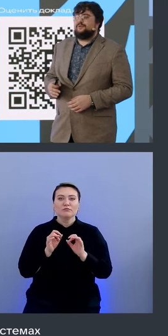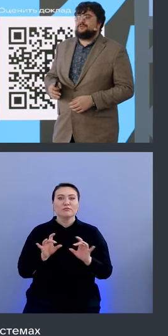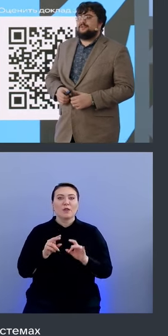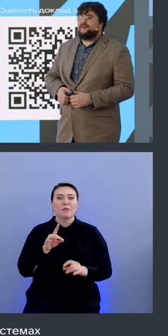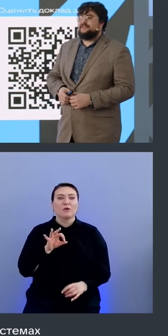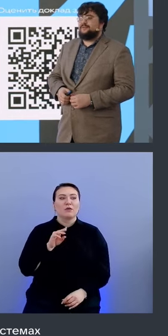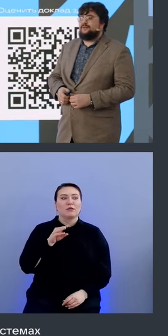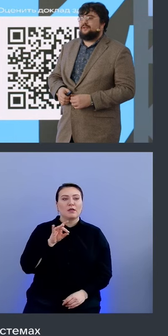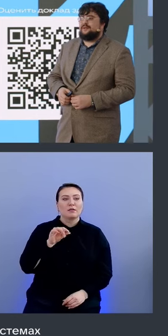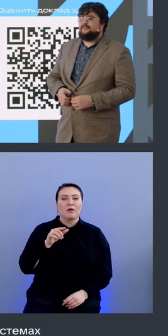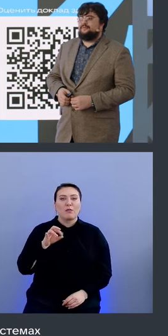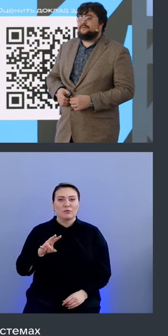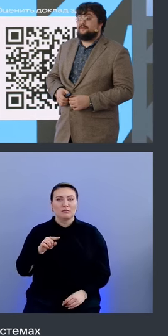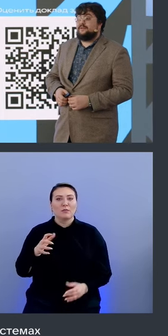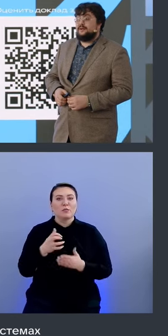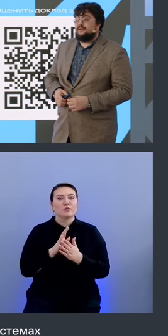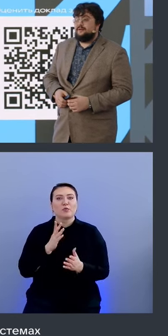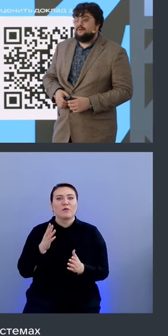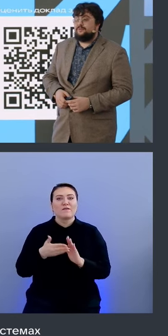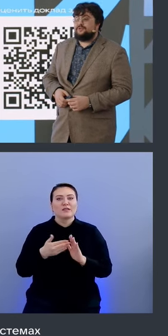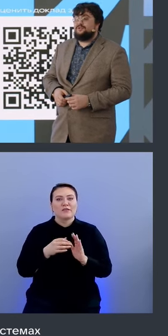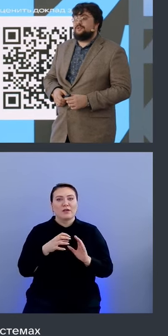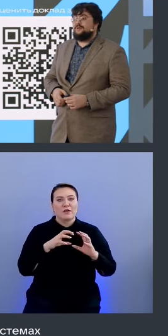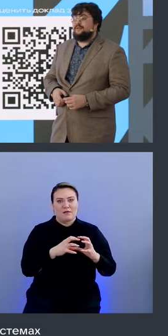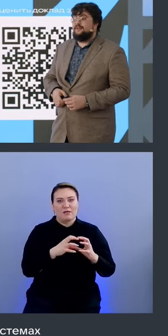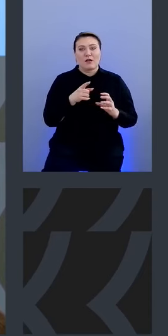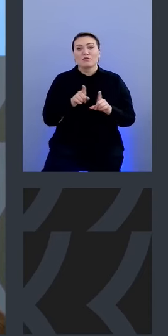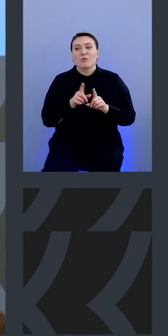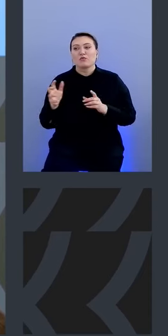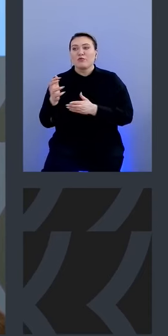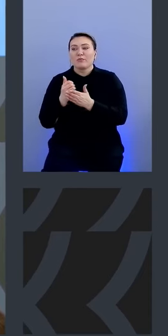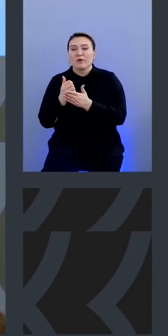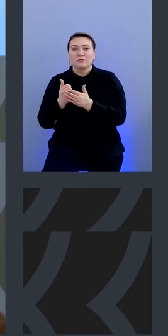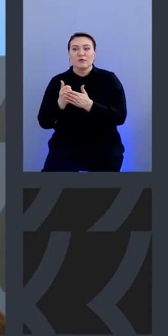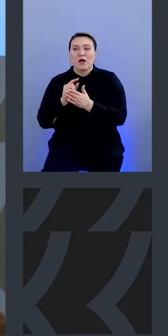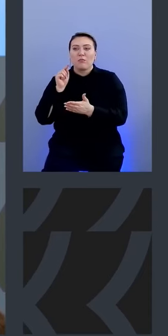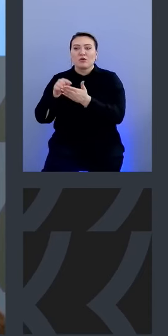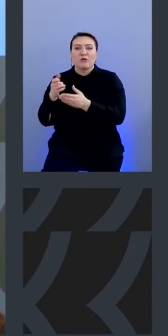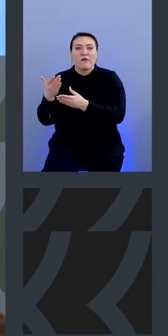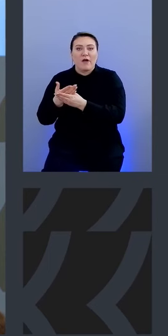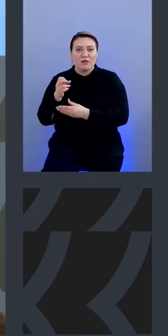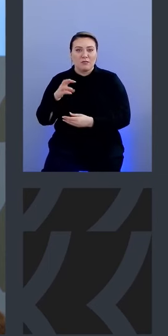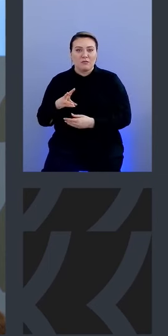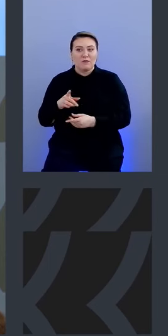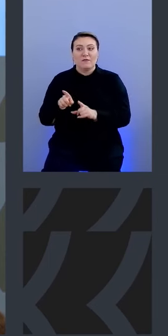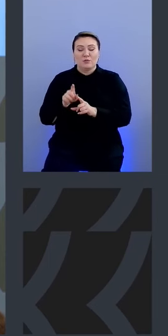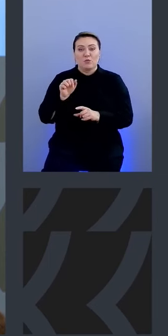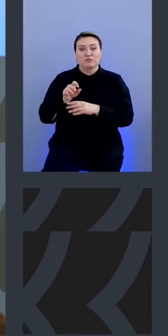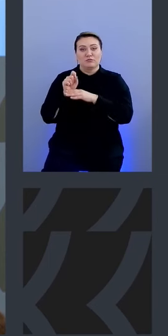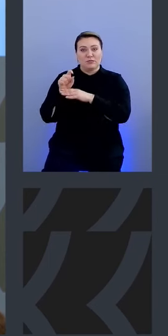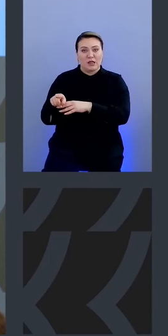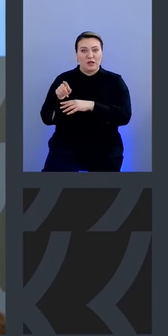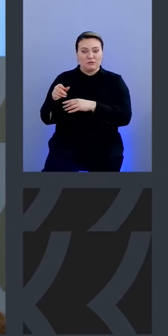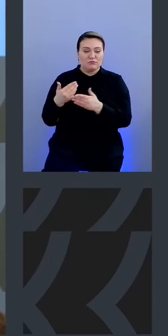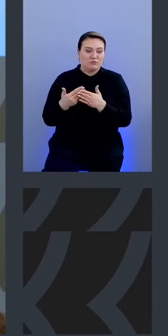тетрагон может собирать не только там вызовы ядра он может еще собирать допустим обращение к файлам вот мы можем ему задать